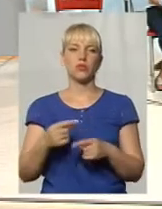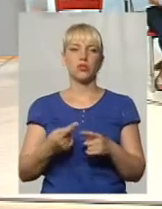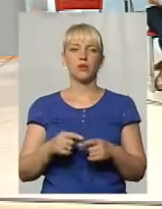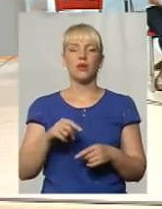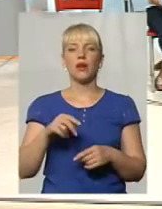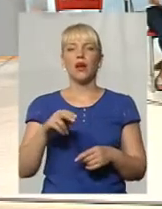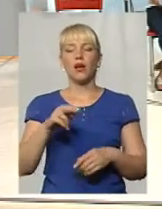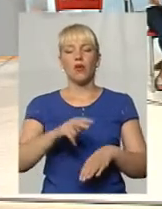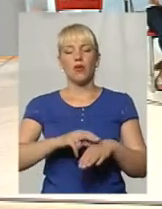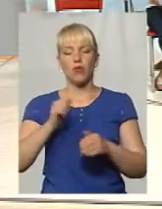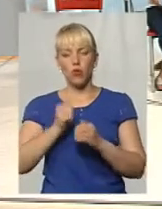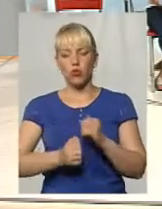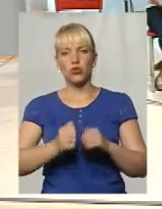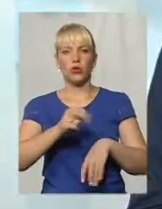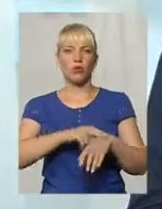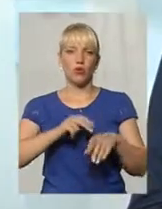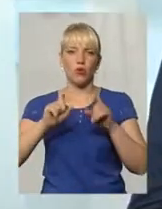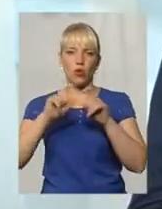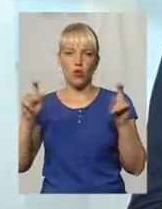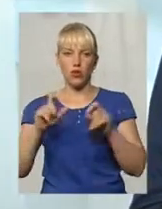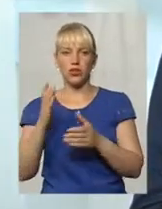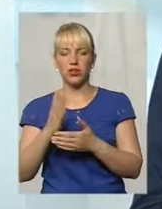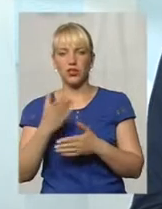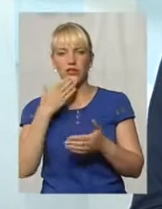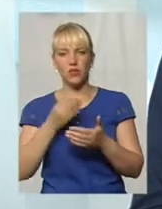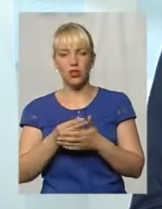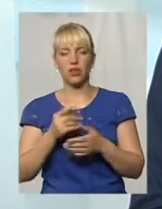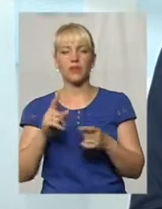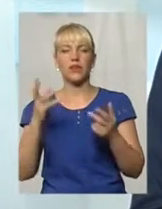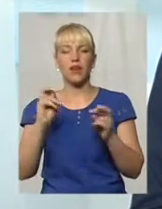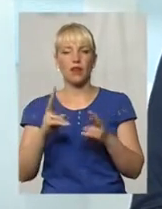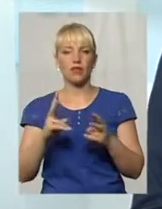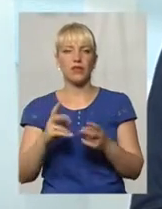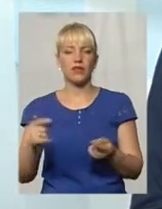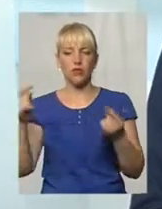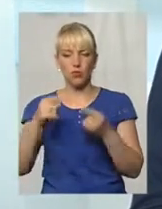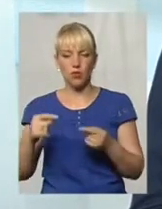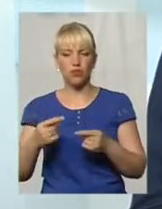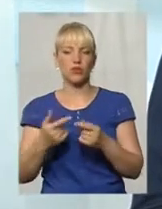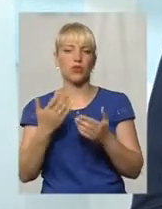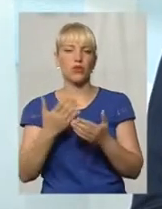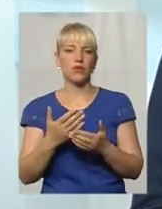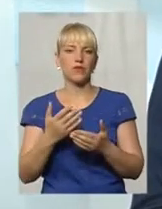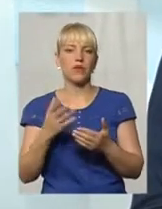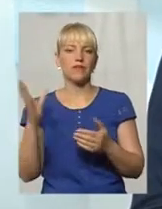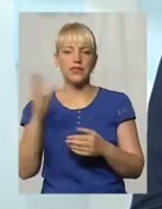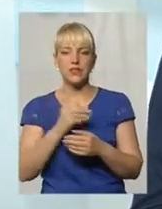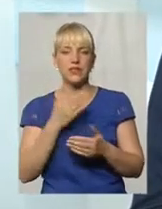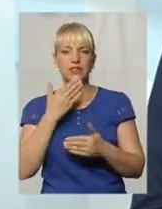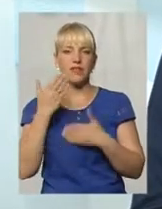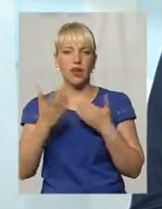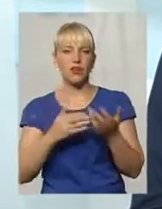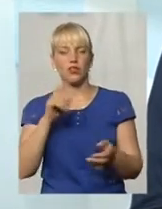правоохоронного органу є, звичайно, своя післядність, відповідно, до якої здійснюється розгляд звернень громадян. Відповідно, всі звернення